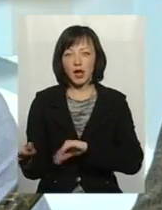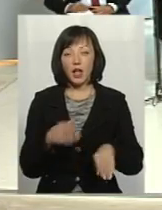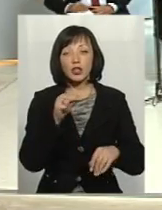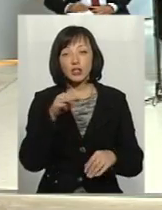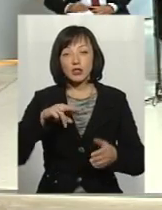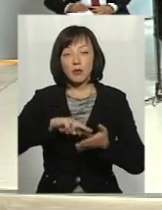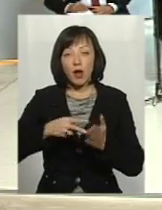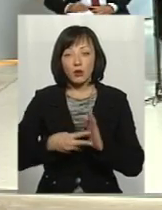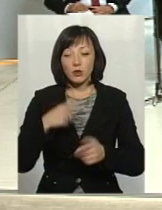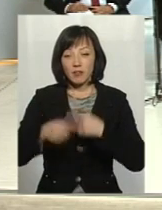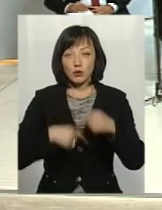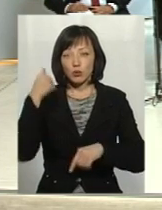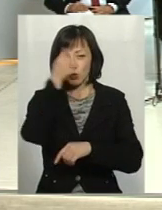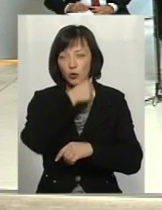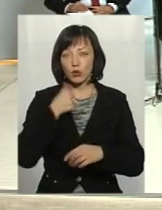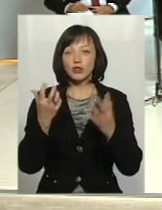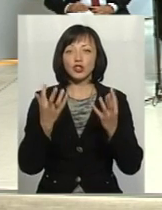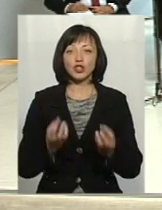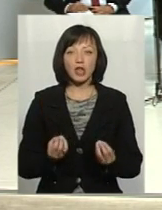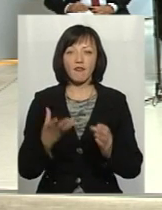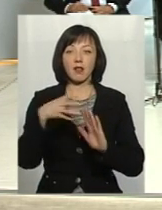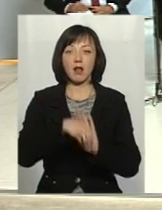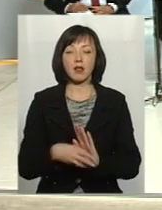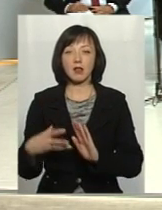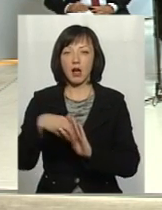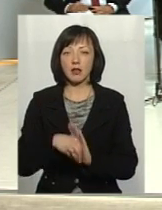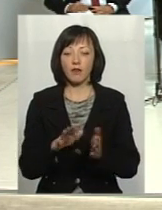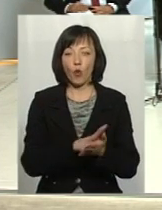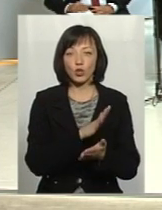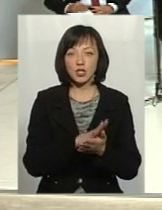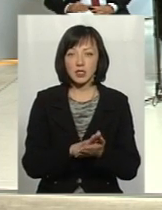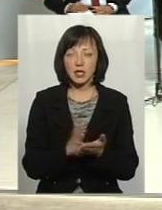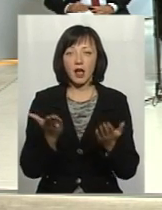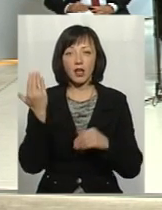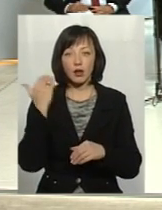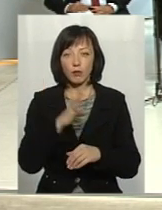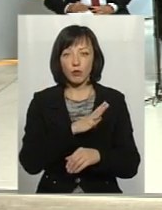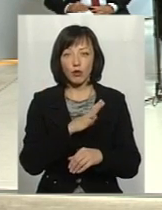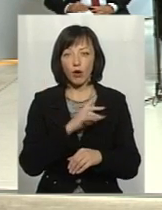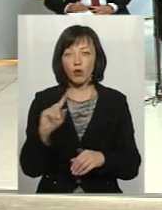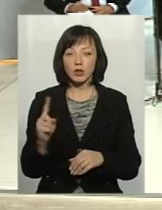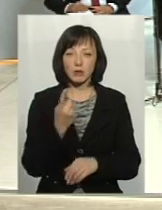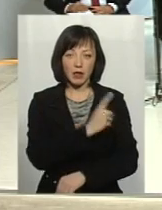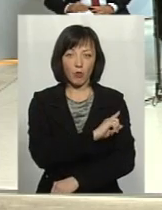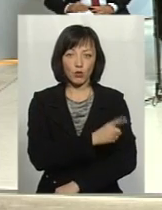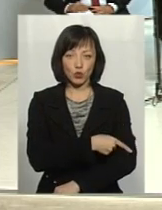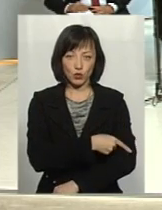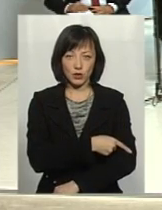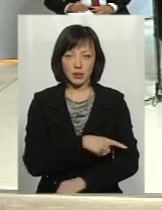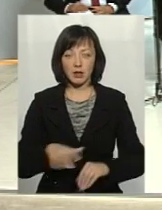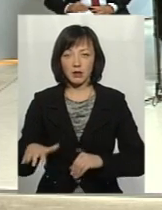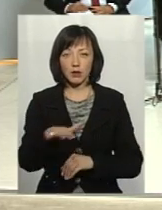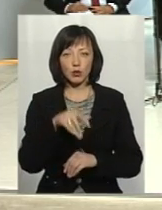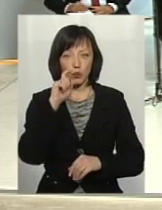в наступному році ще вкладати в очисні, які свого часу були одним із найпотужніших на